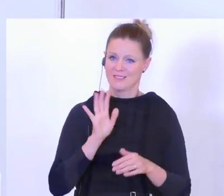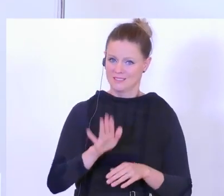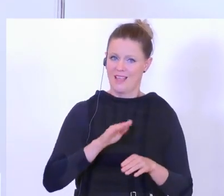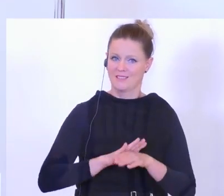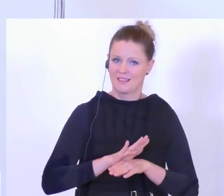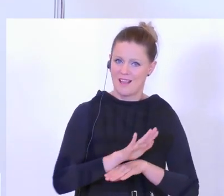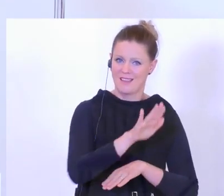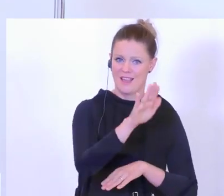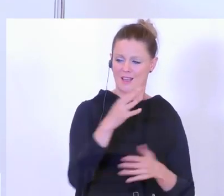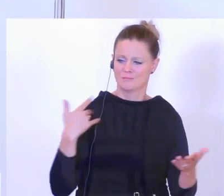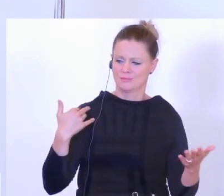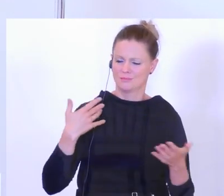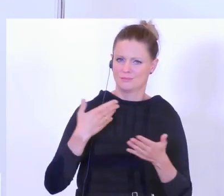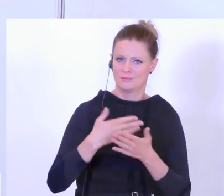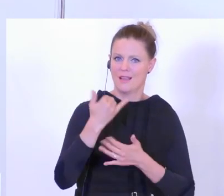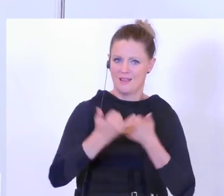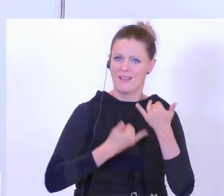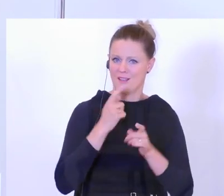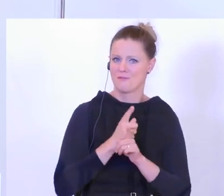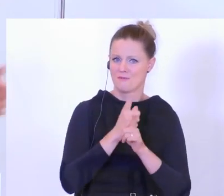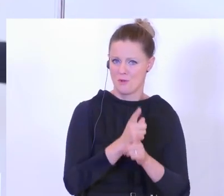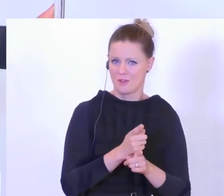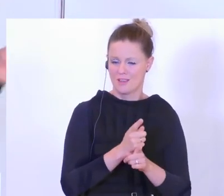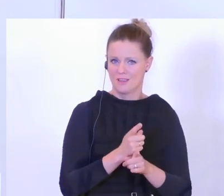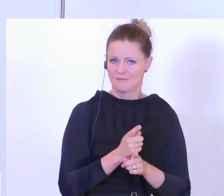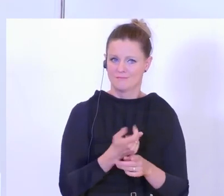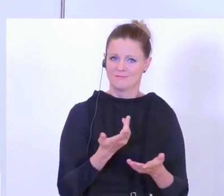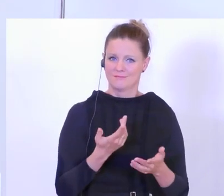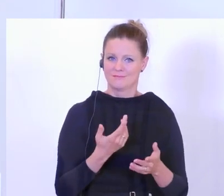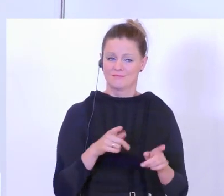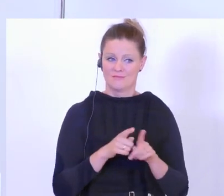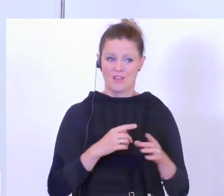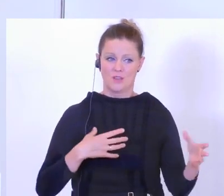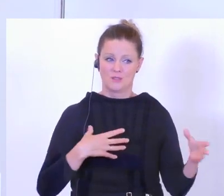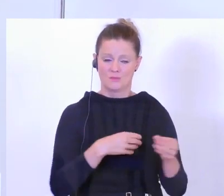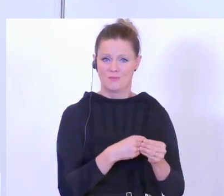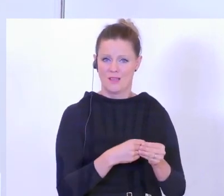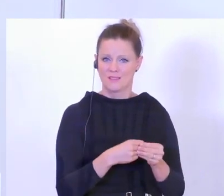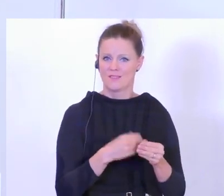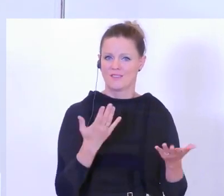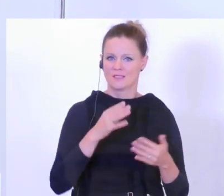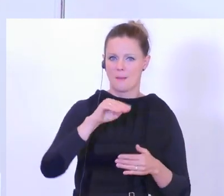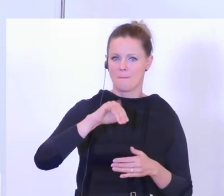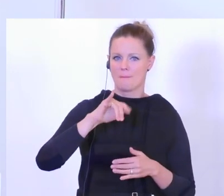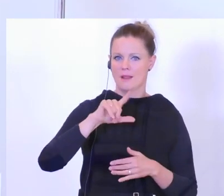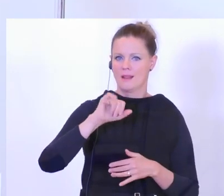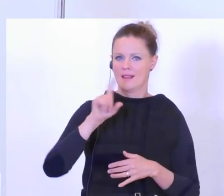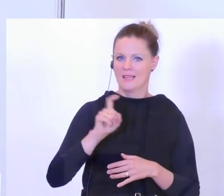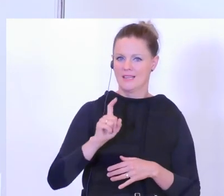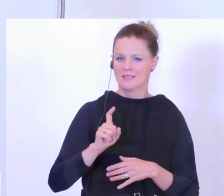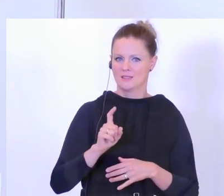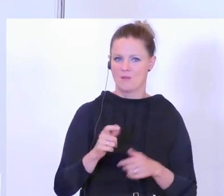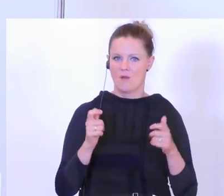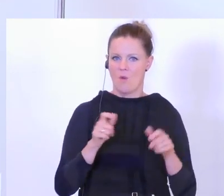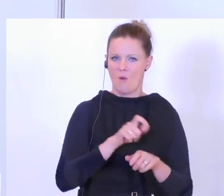schon viele, viele Jahre. Uns verbindet er auch gemeinsam, dass wir Milizoffiziere sind und